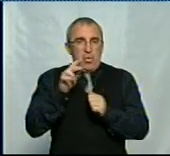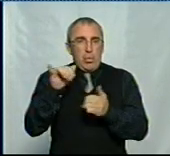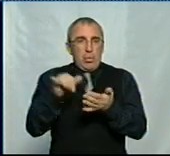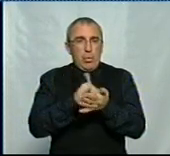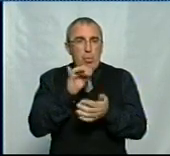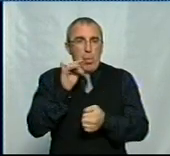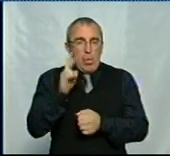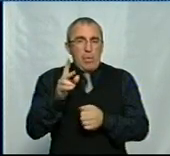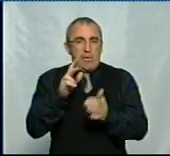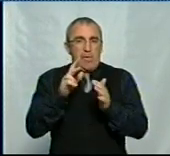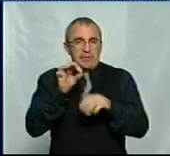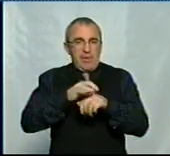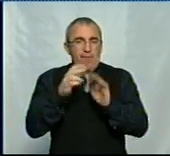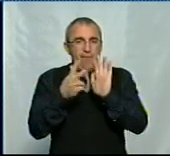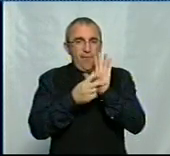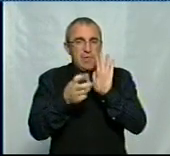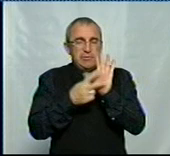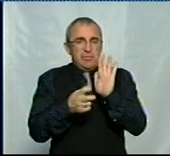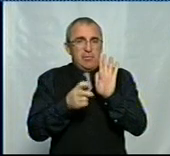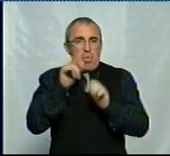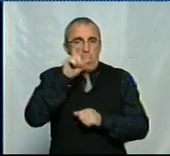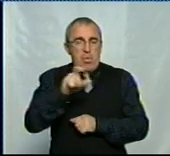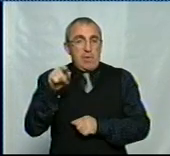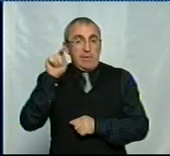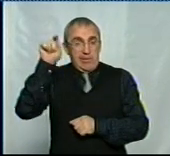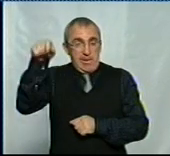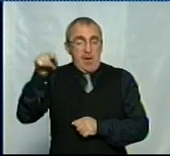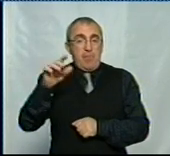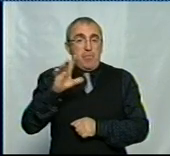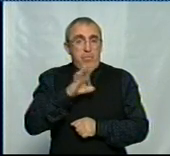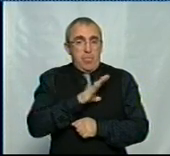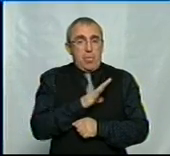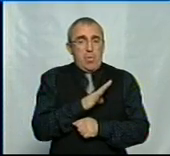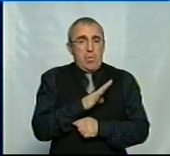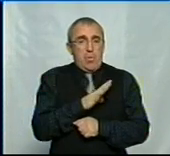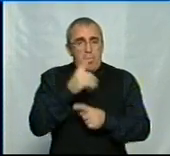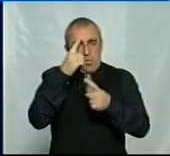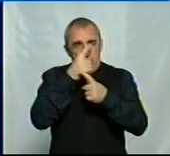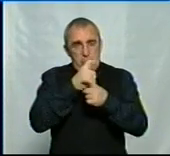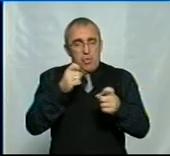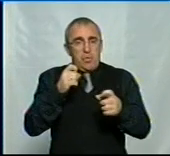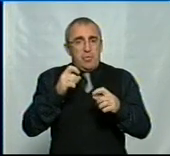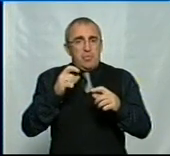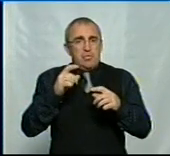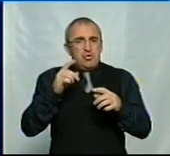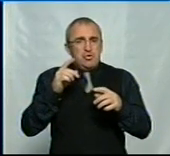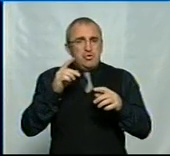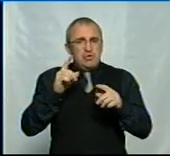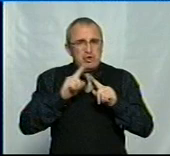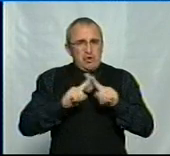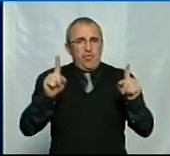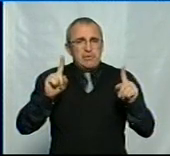захворіло 800 людей. І там було об'явлено через звичайне становище.